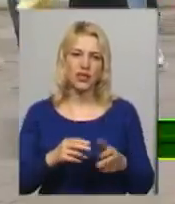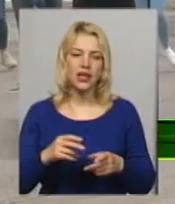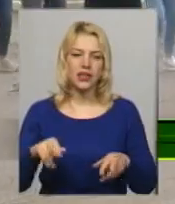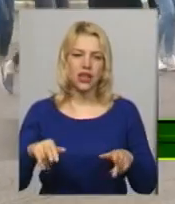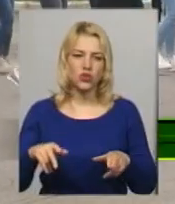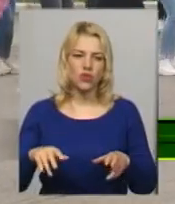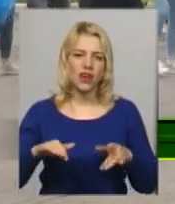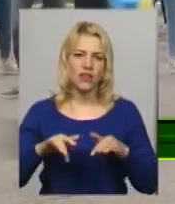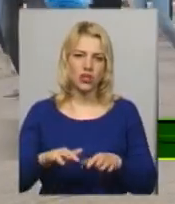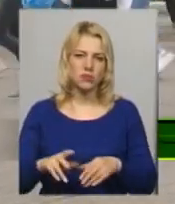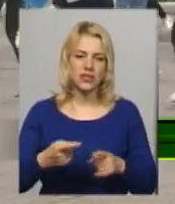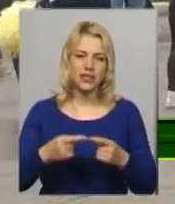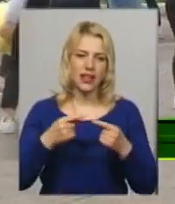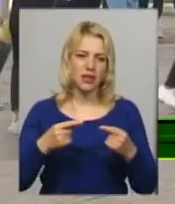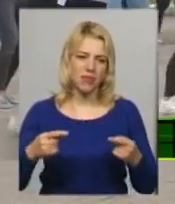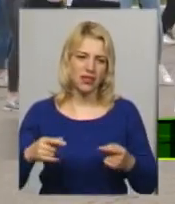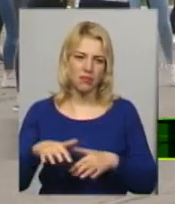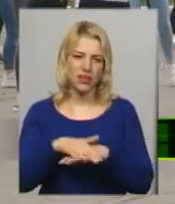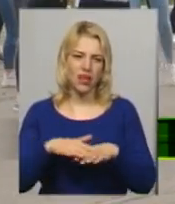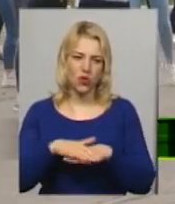флешмоб з елементами народного танцю.